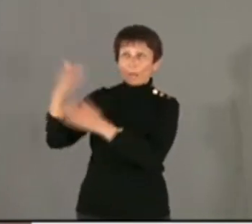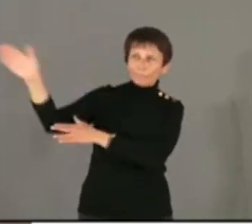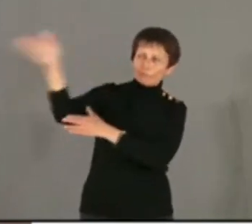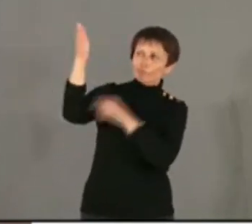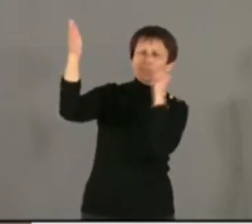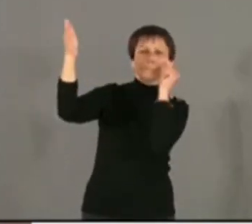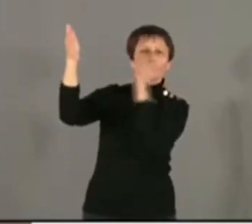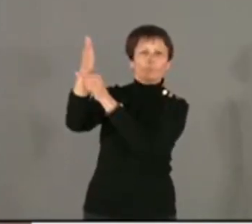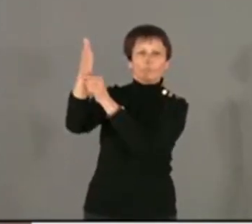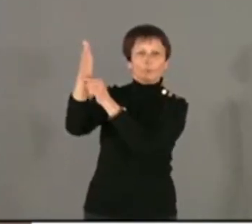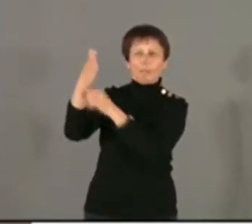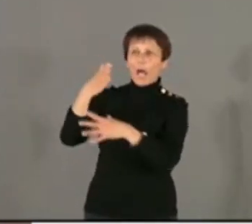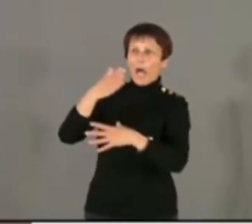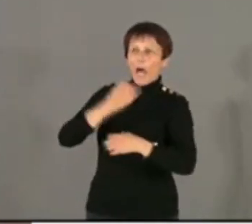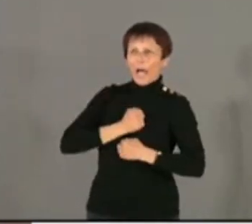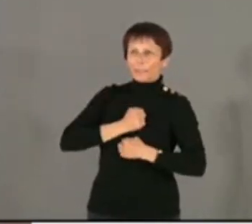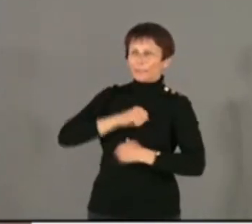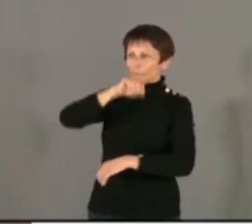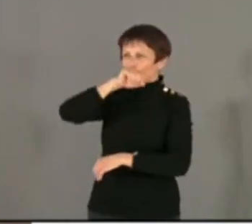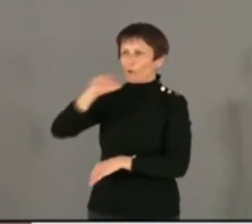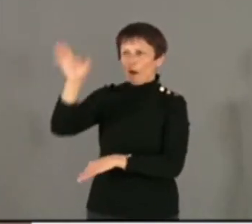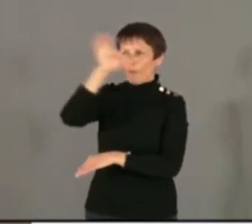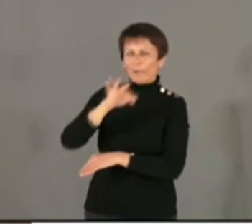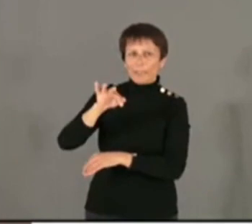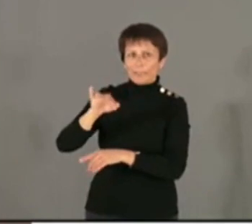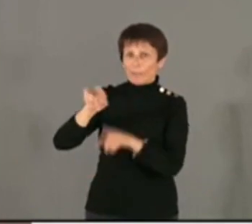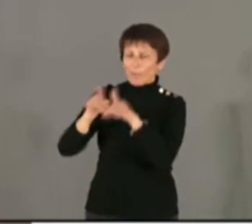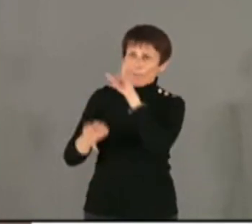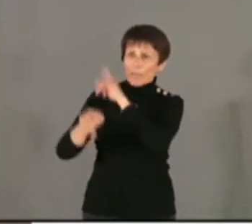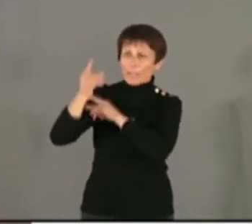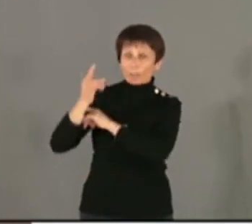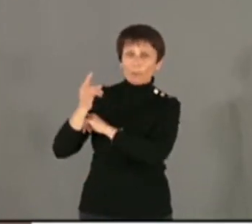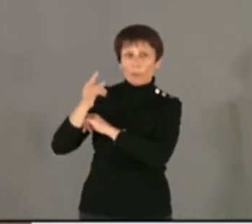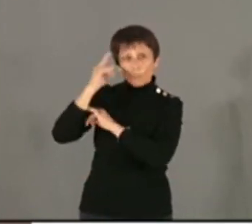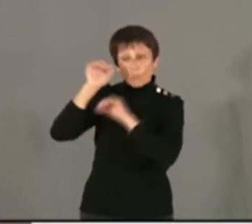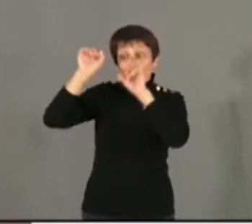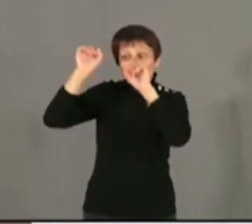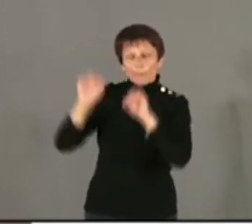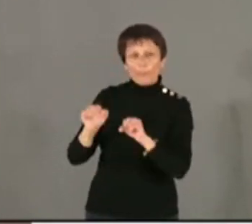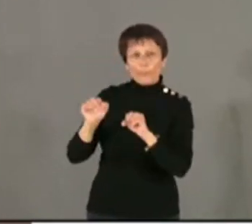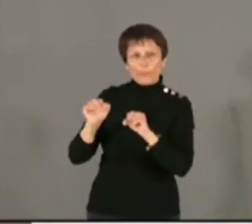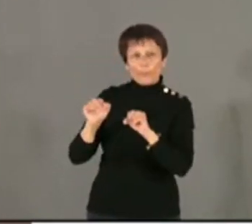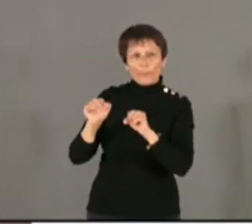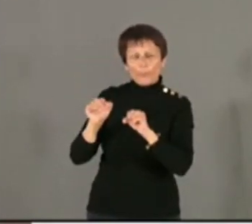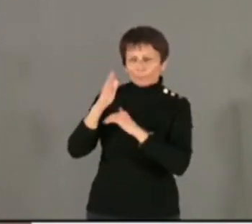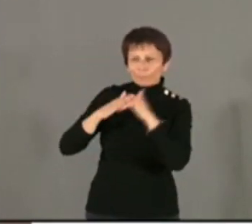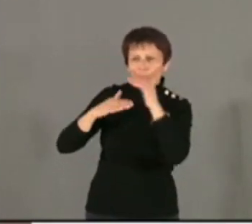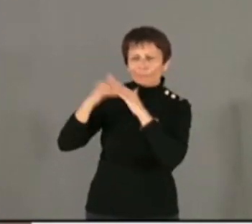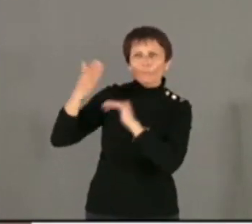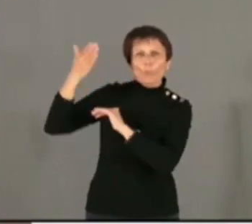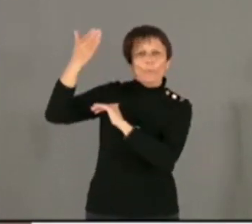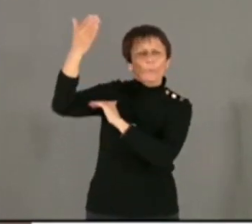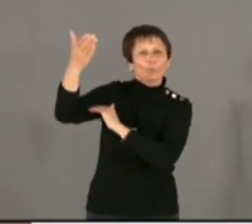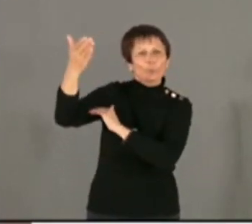ils acceptent et ils embrassent la France comme ils embrassent son histoire pour mieux appréhender et construire son futur.